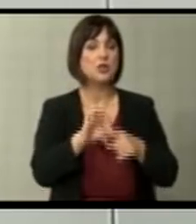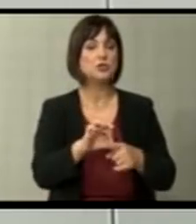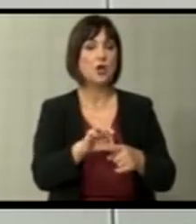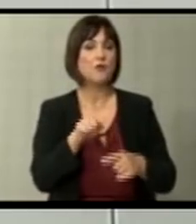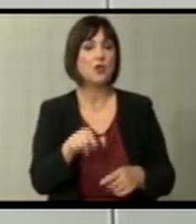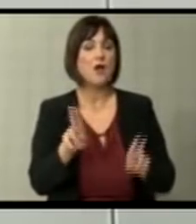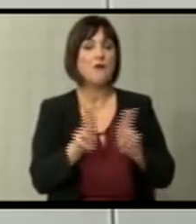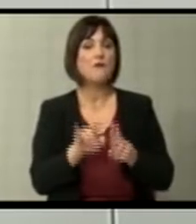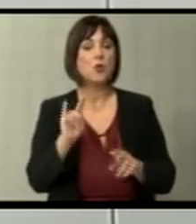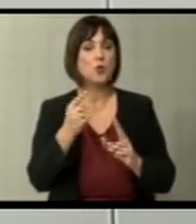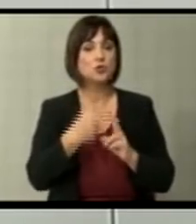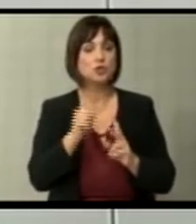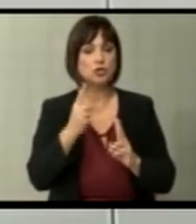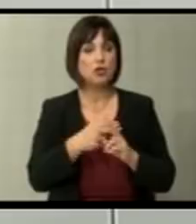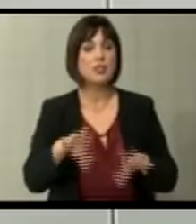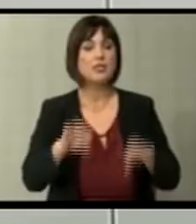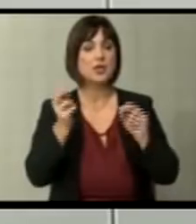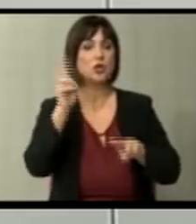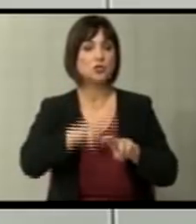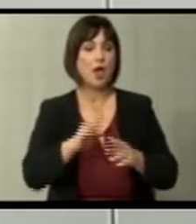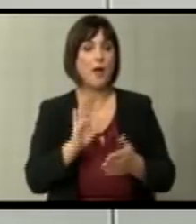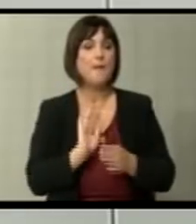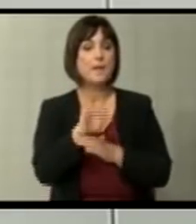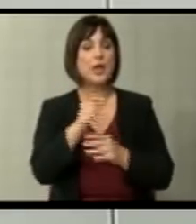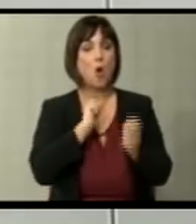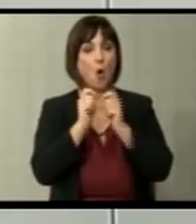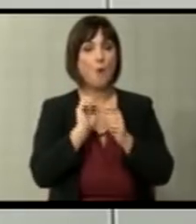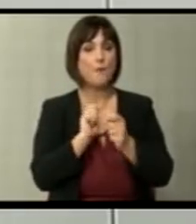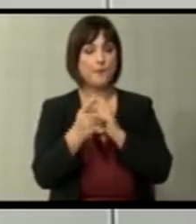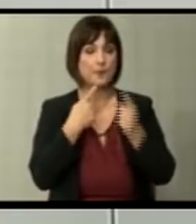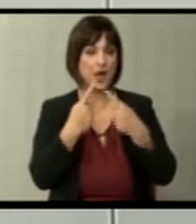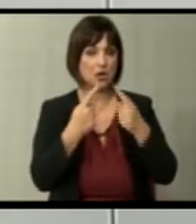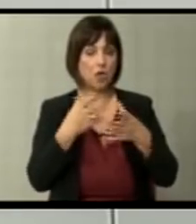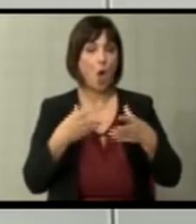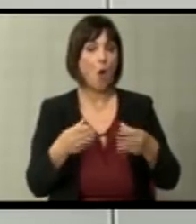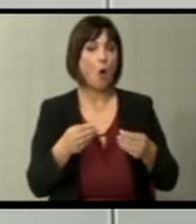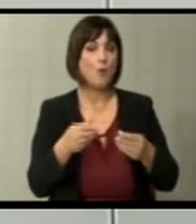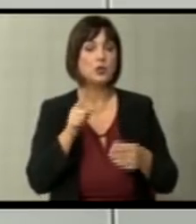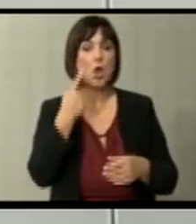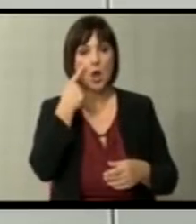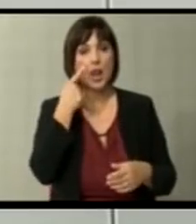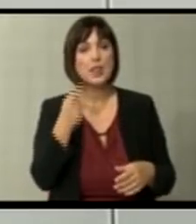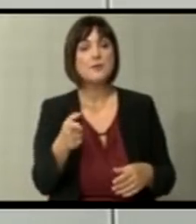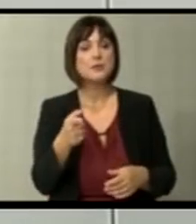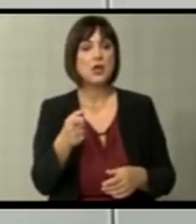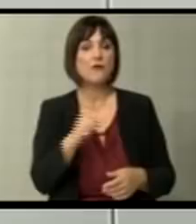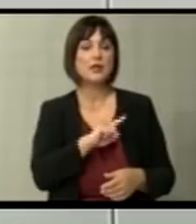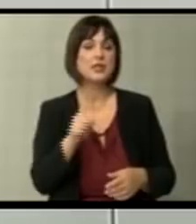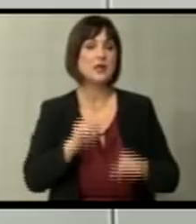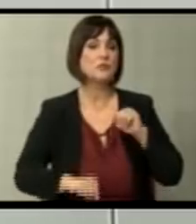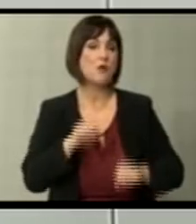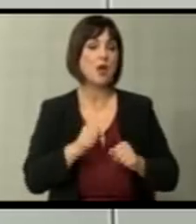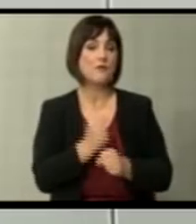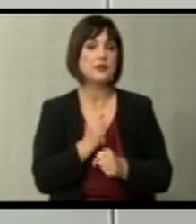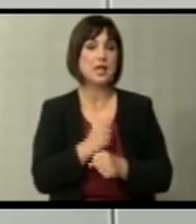популистот Вучич, најдоа решение преку преговорите да го умекнат, но гледаме тамо, не ефикасене